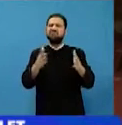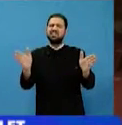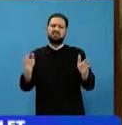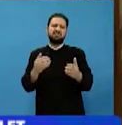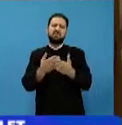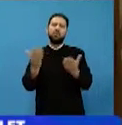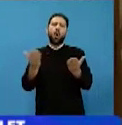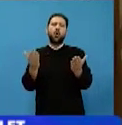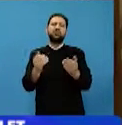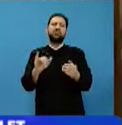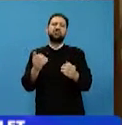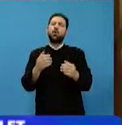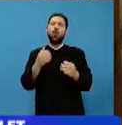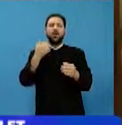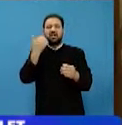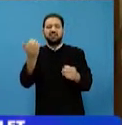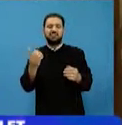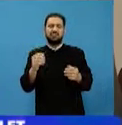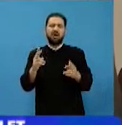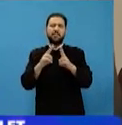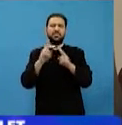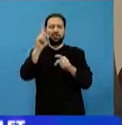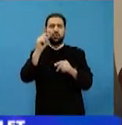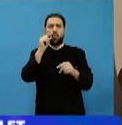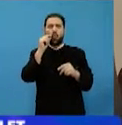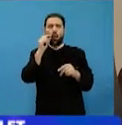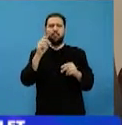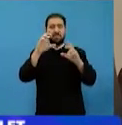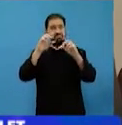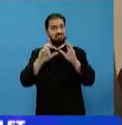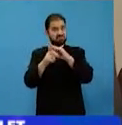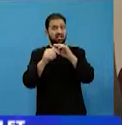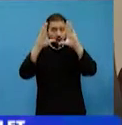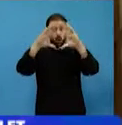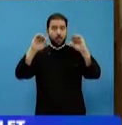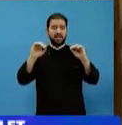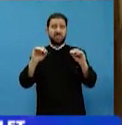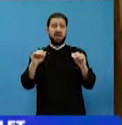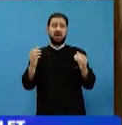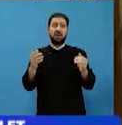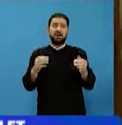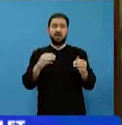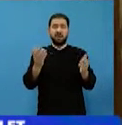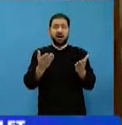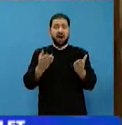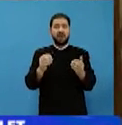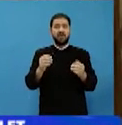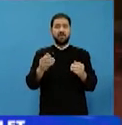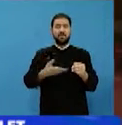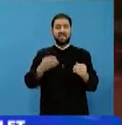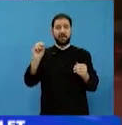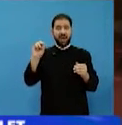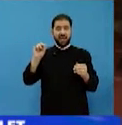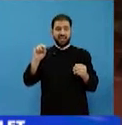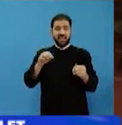oricând. Am întâlnit la Schitul Acu un român, căruia Sfântul Paisie a zis că el nu va mai vedea niciodată România și că va rămâne în Sfântul Munte.